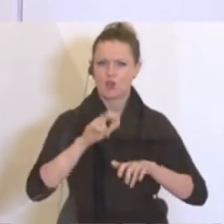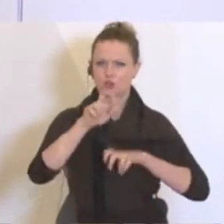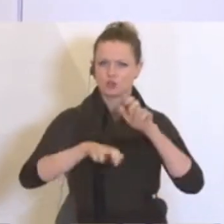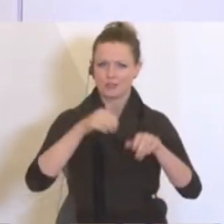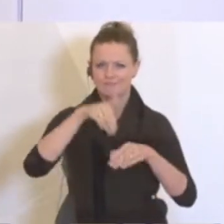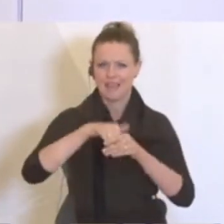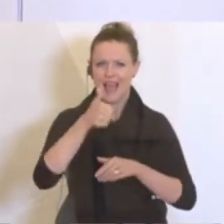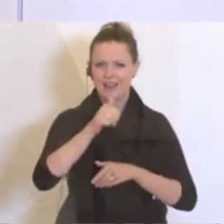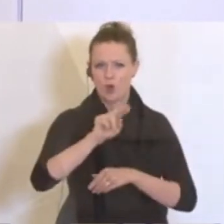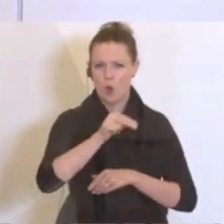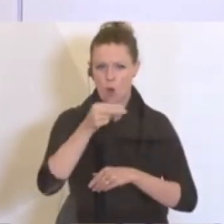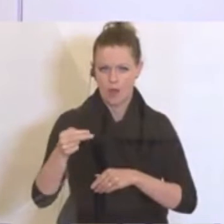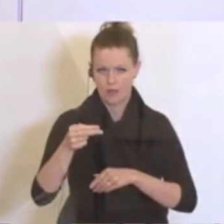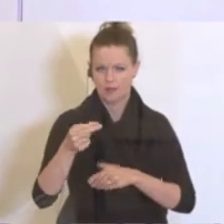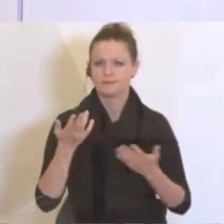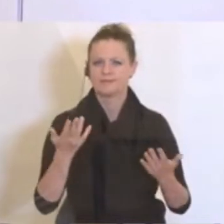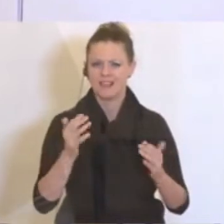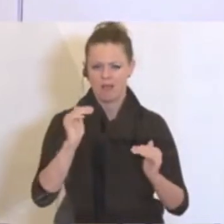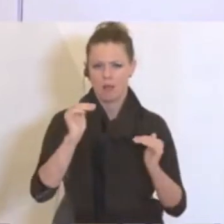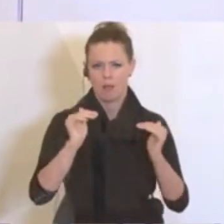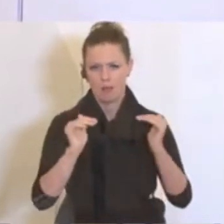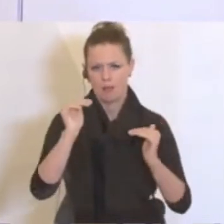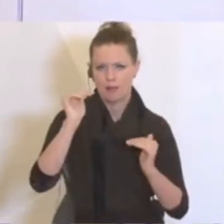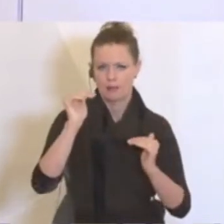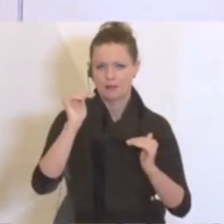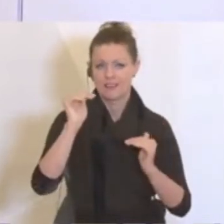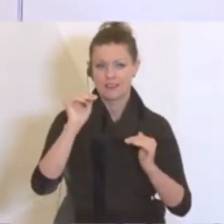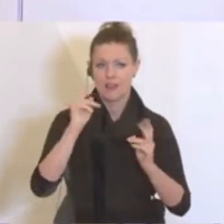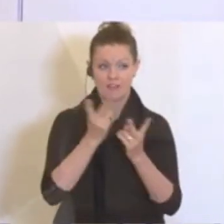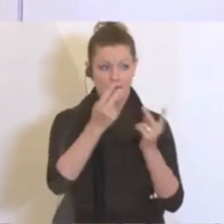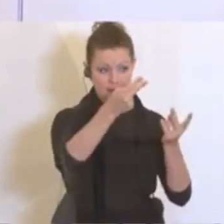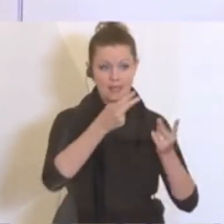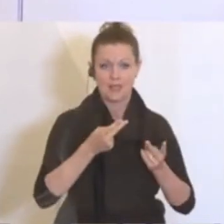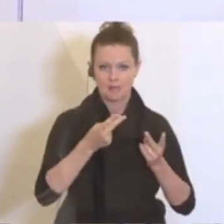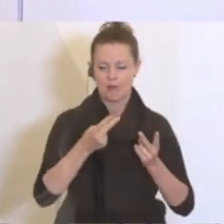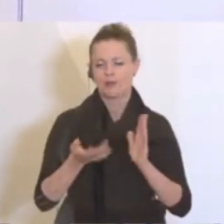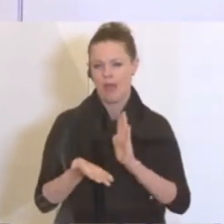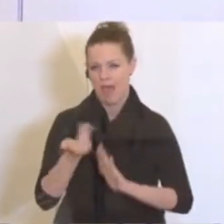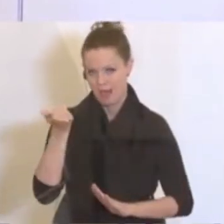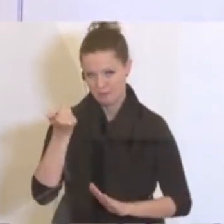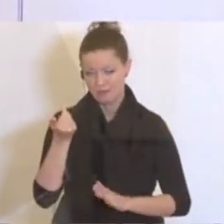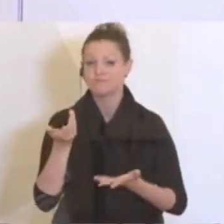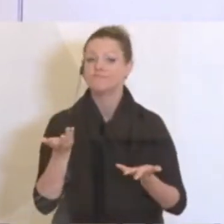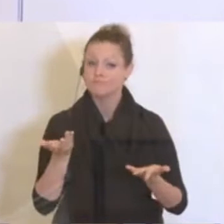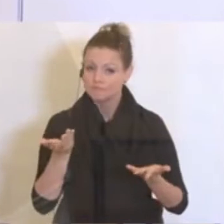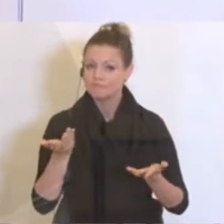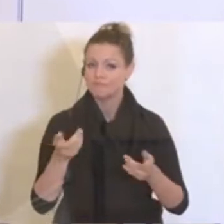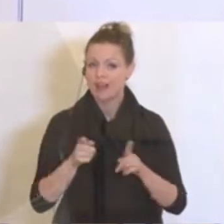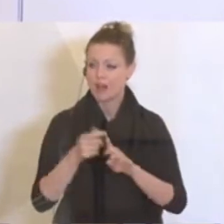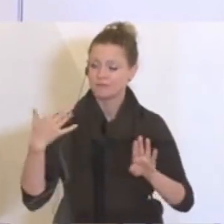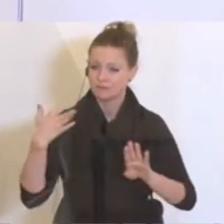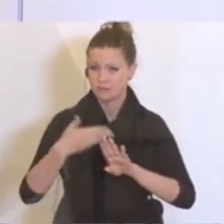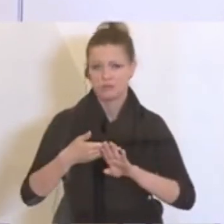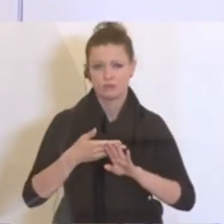Hier heben wir auch eine Ungleichheit entgegen Importen auf. Auch das ist ja durchaus schon eine jahrelange